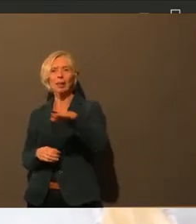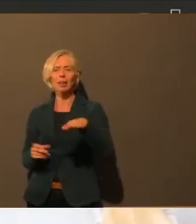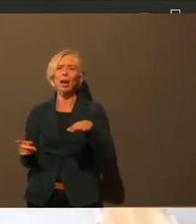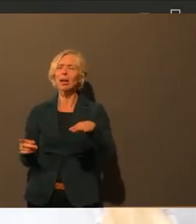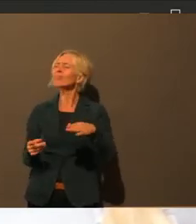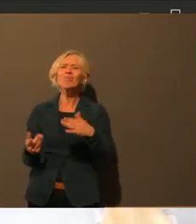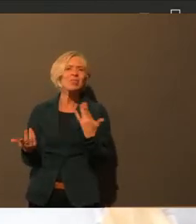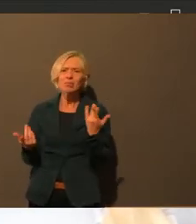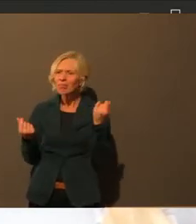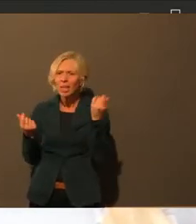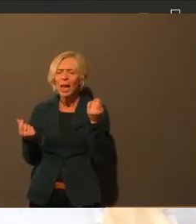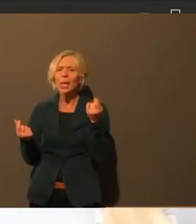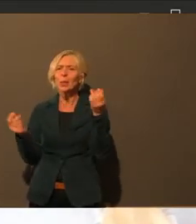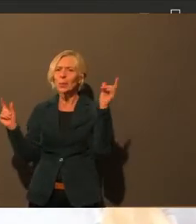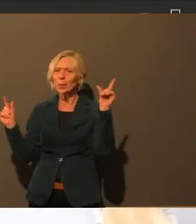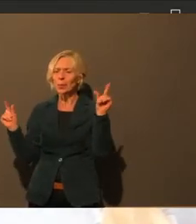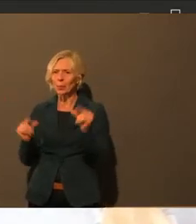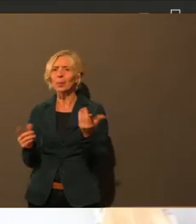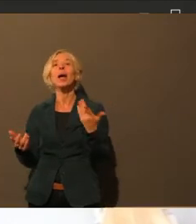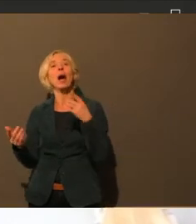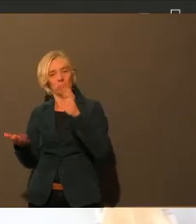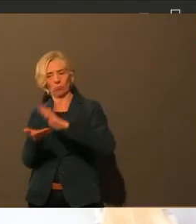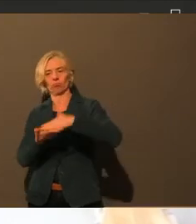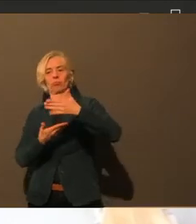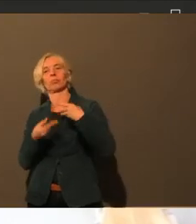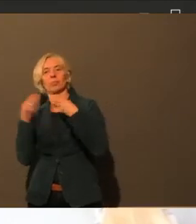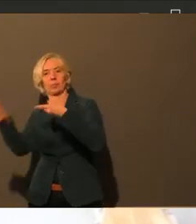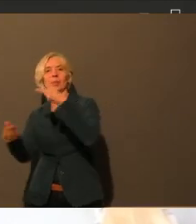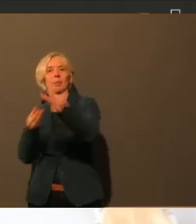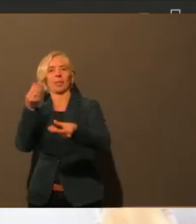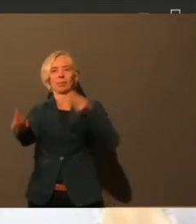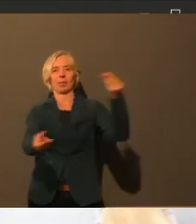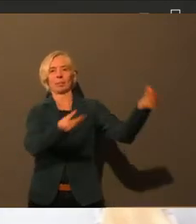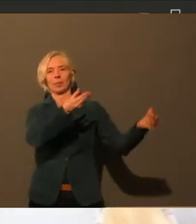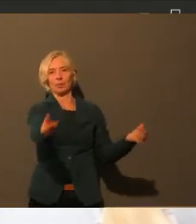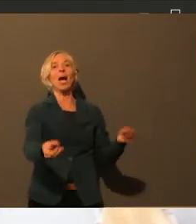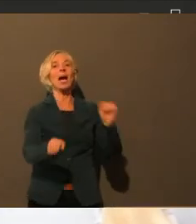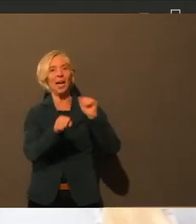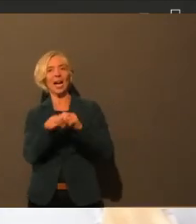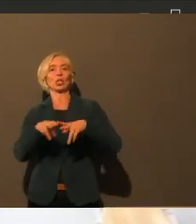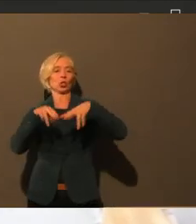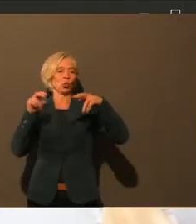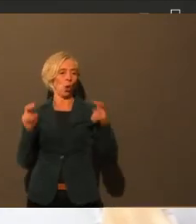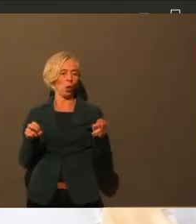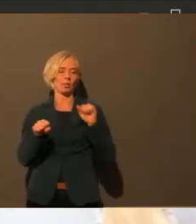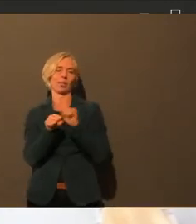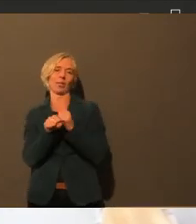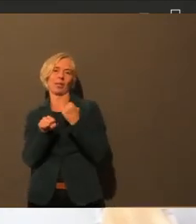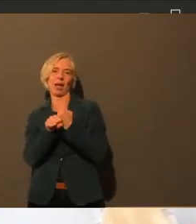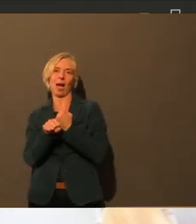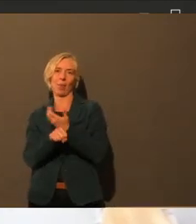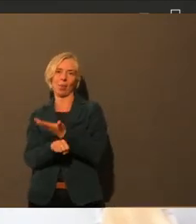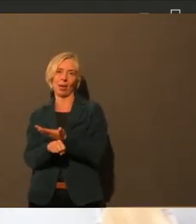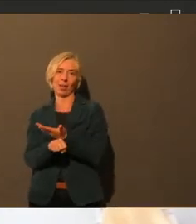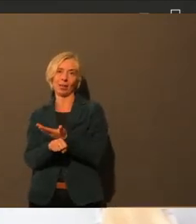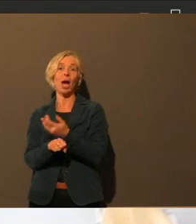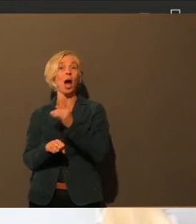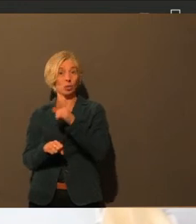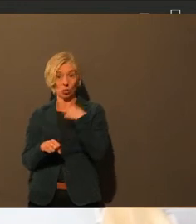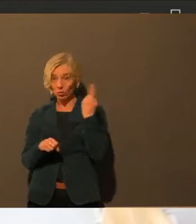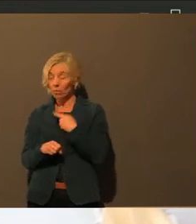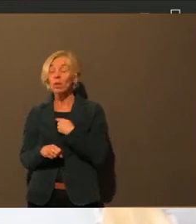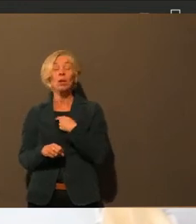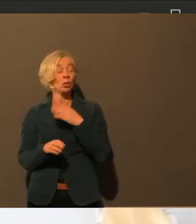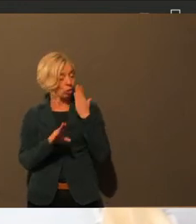Schüler, verbessert wird. Also wir arbeiten dran, wohl wissend, dass das ein Haufen